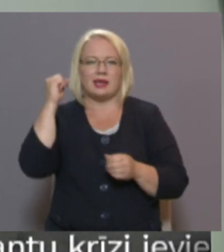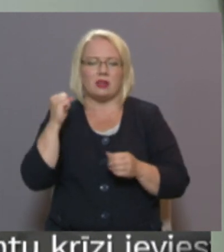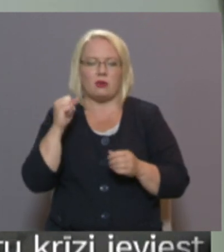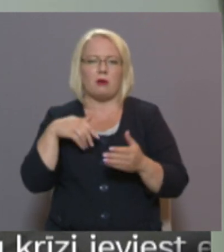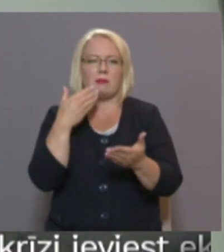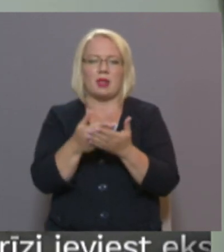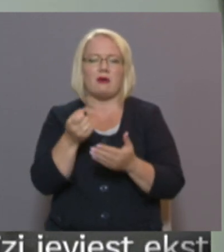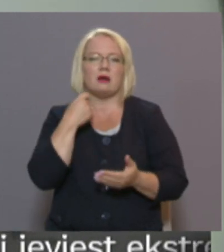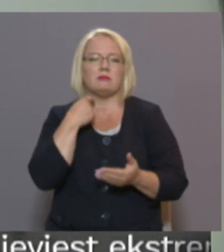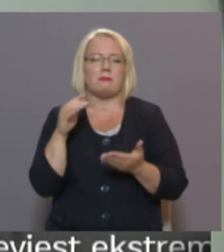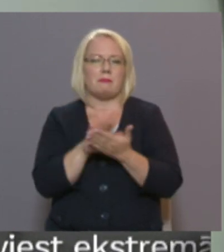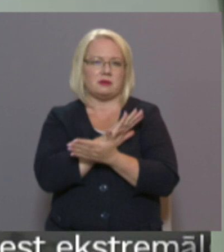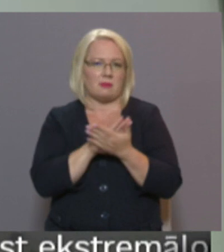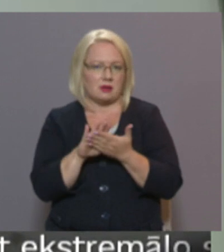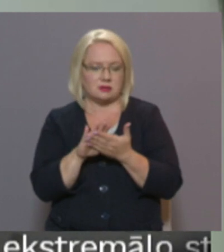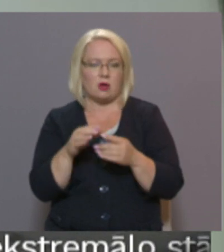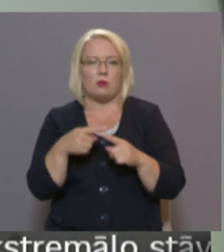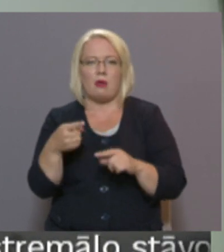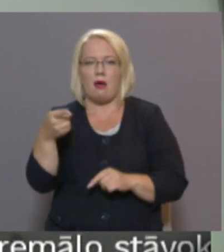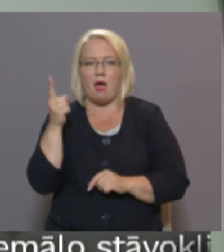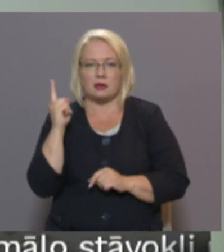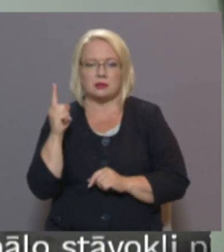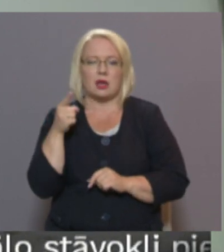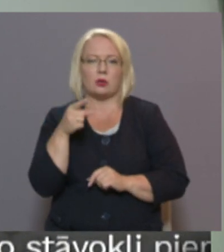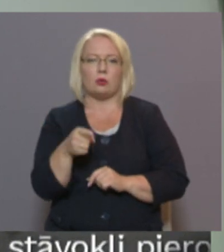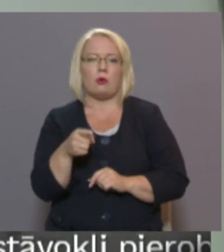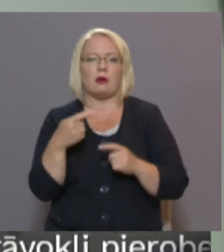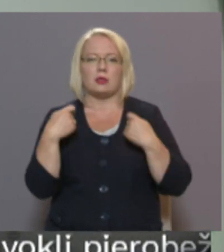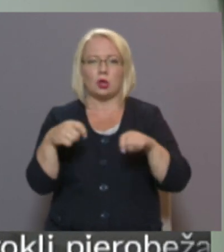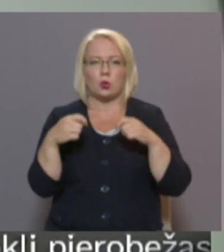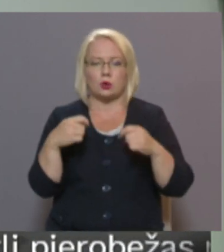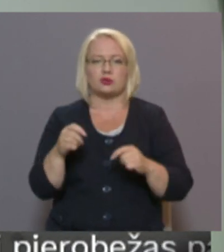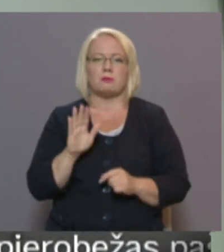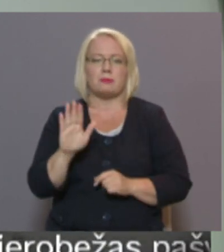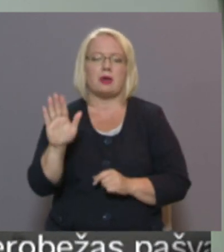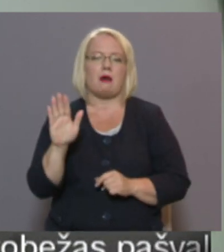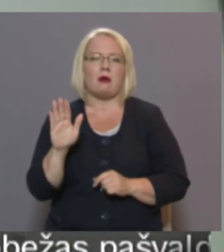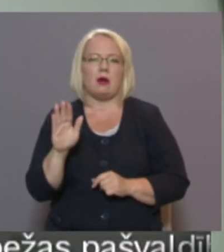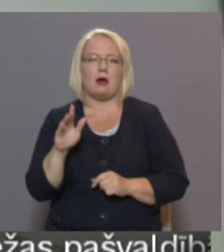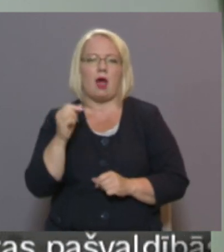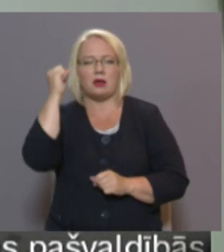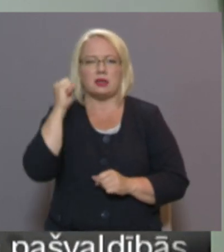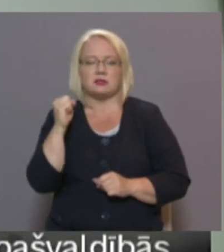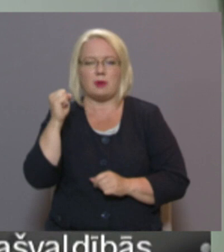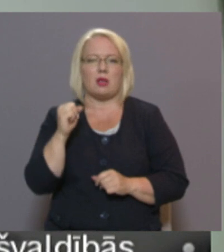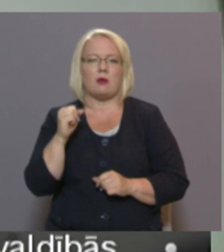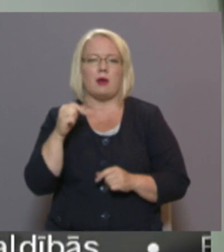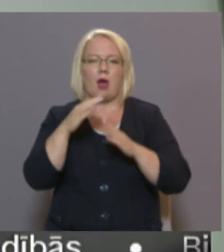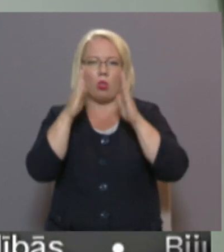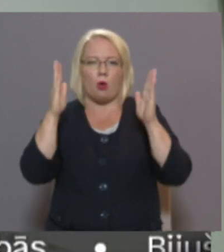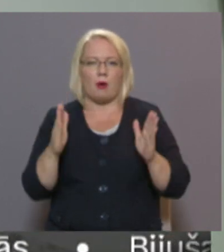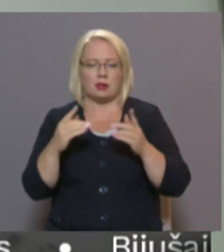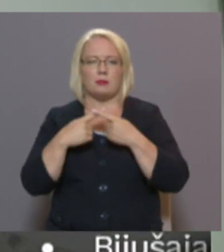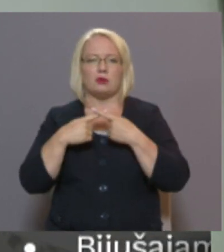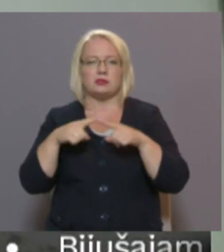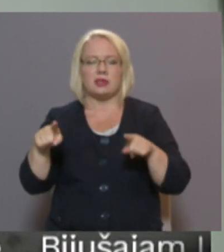dzērienus par brību, un aizliegt šo tirgošanu pie šiem azartspēļu automātiem un citām